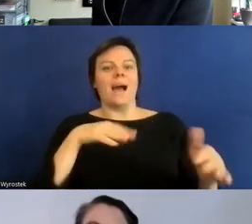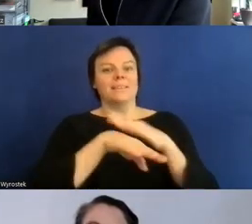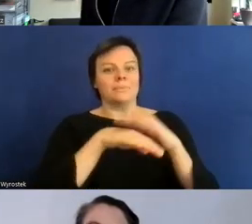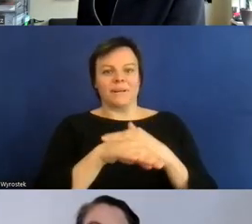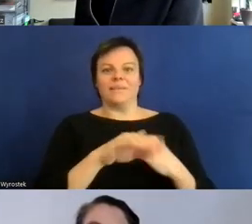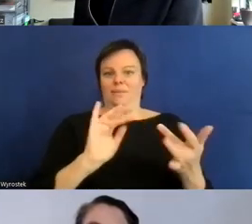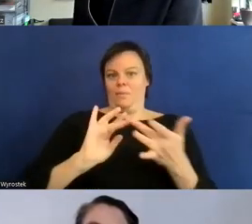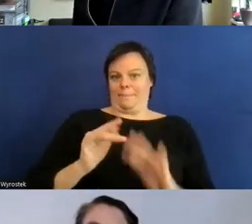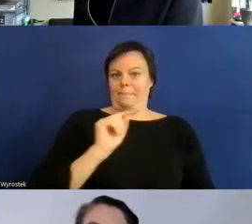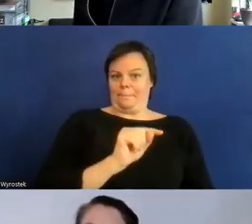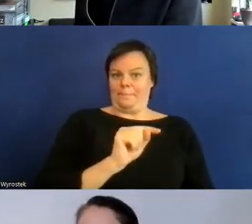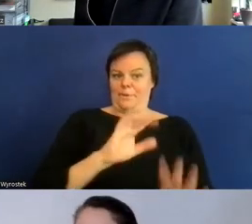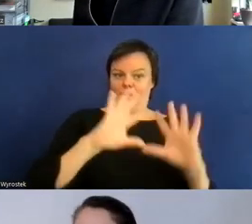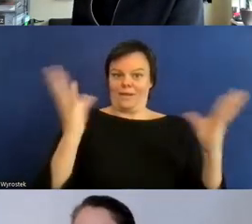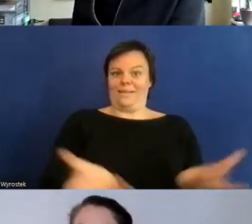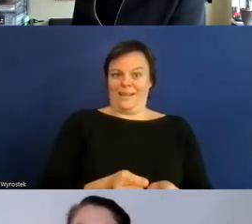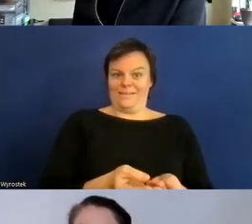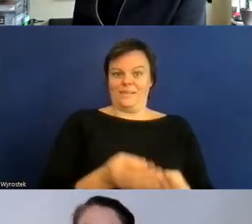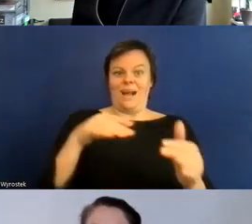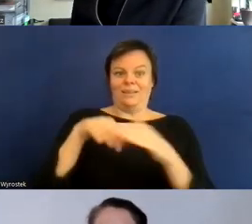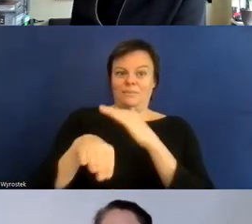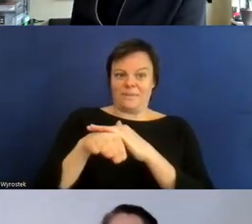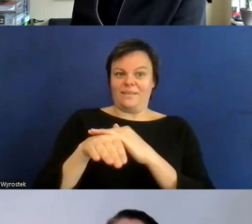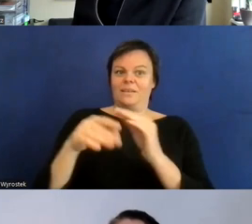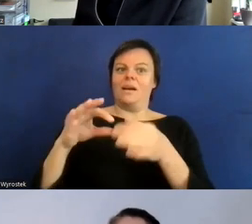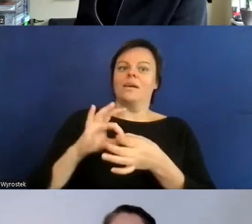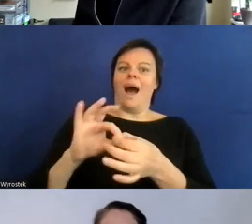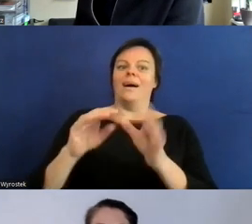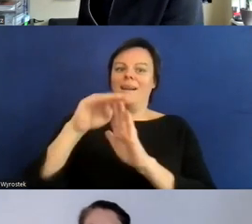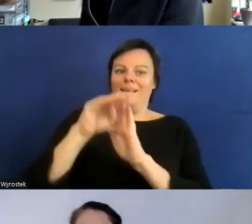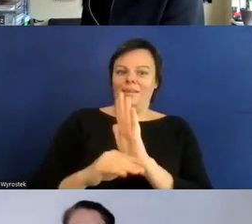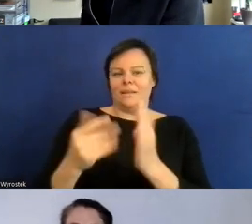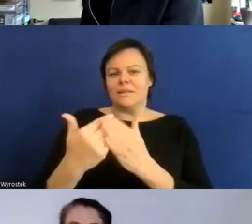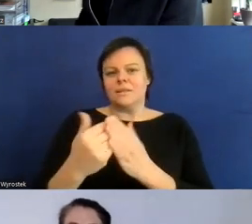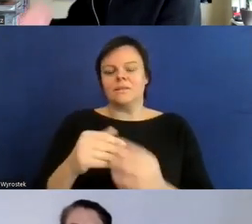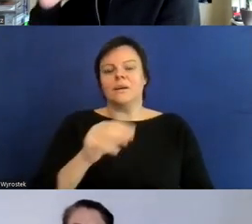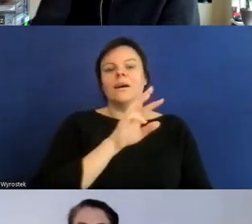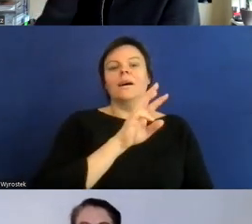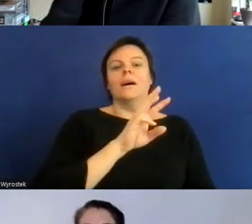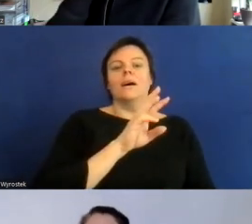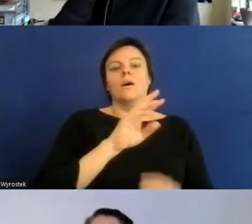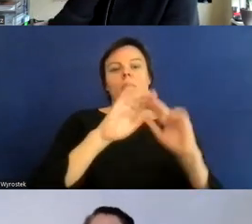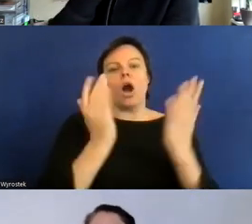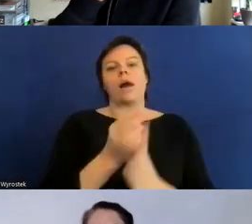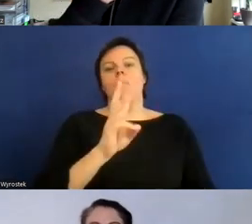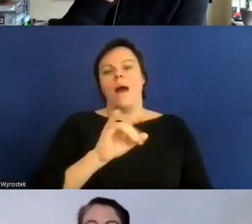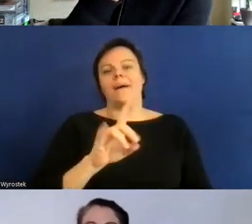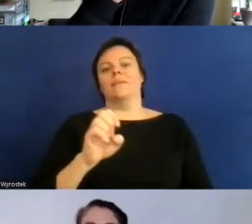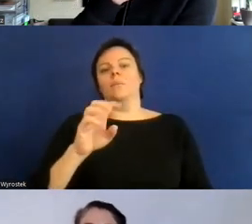worldwide web konsortium kontinuierlich entwickelt werden seit den 1990er jahren